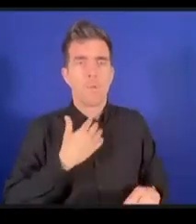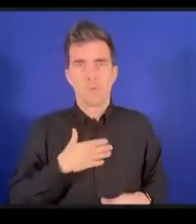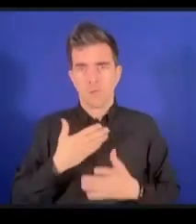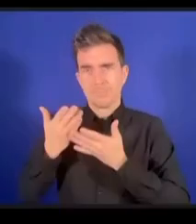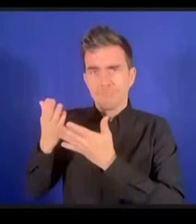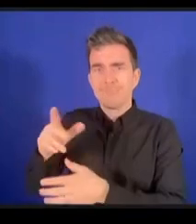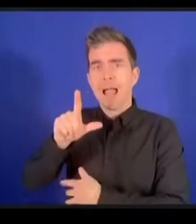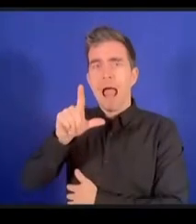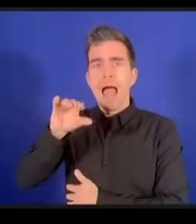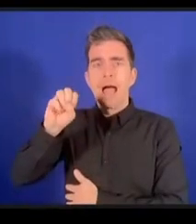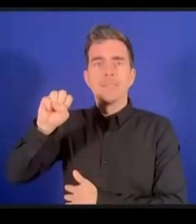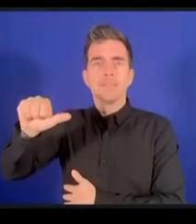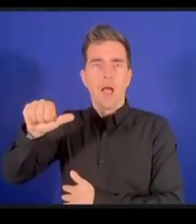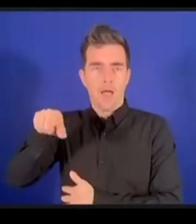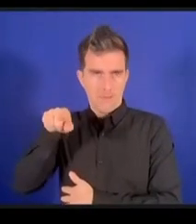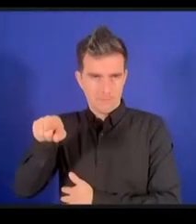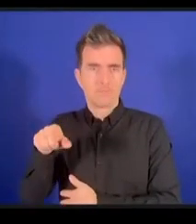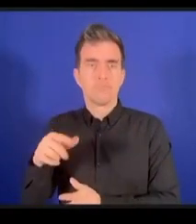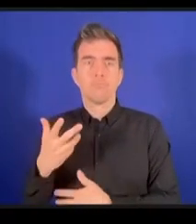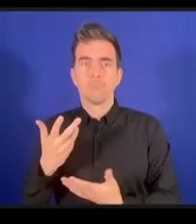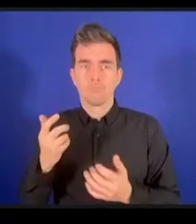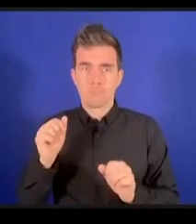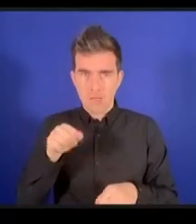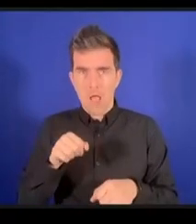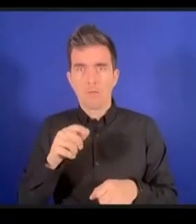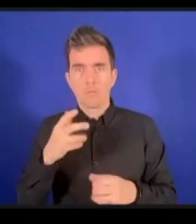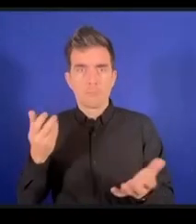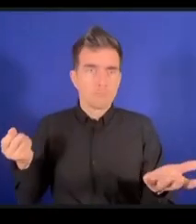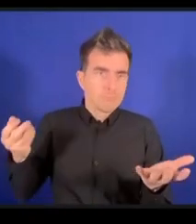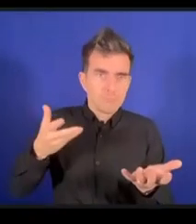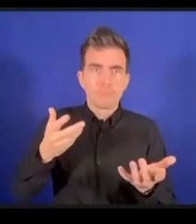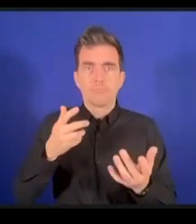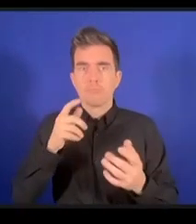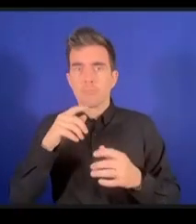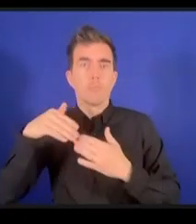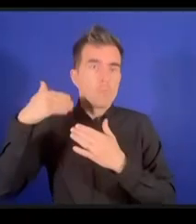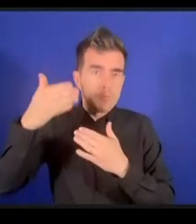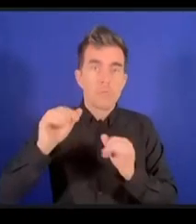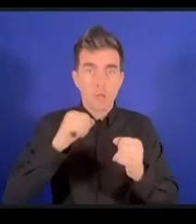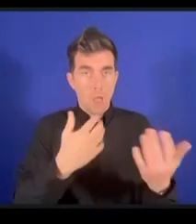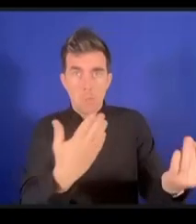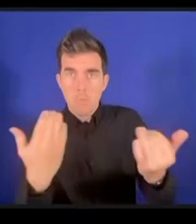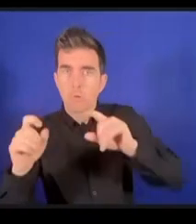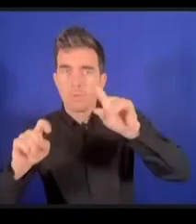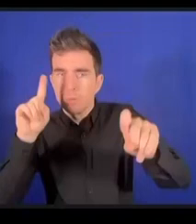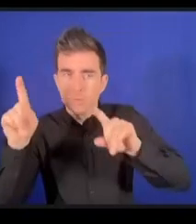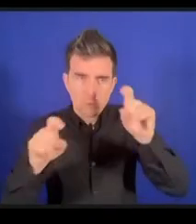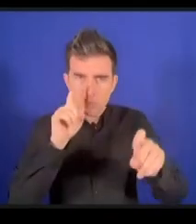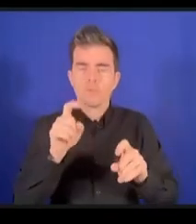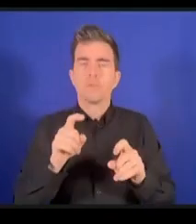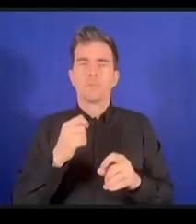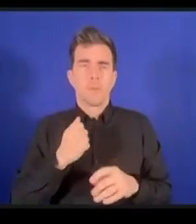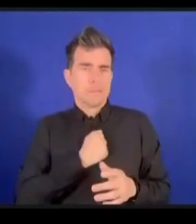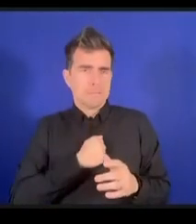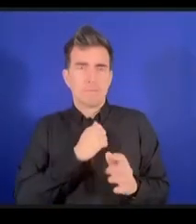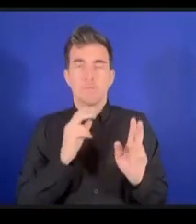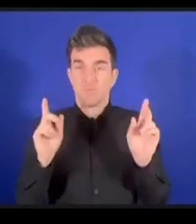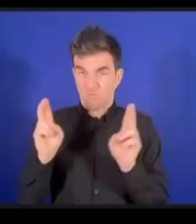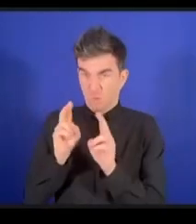rebondir sur cette intervention et pour entendre d'autres questions très brièvement Lisa si vous le voulez bien